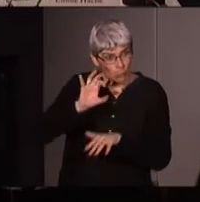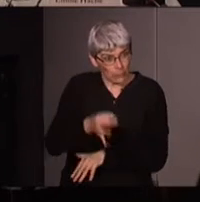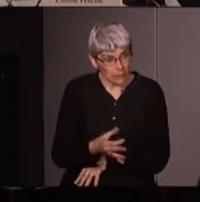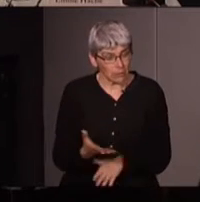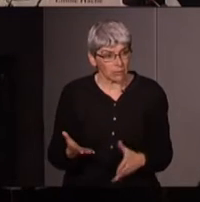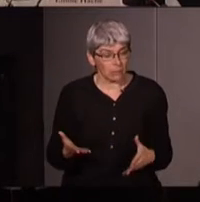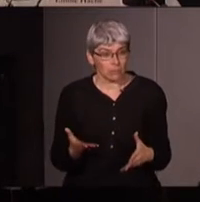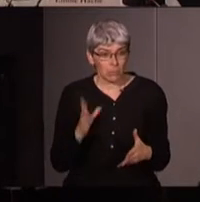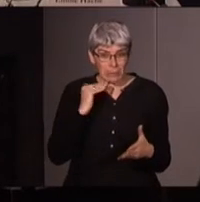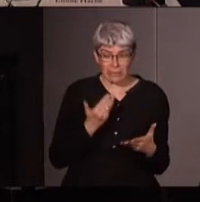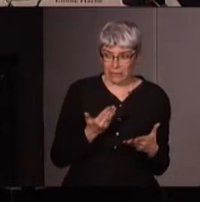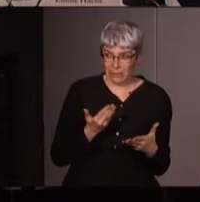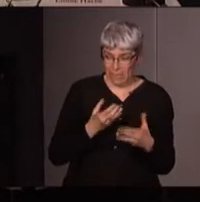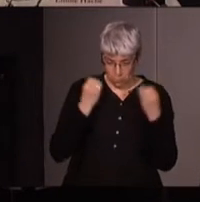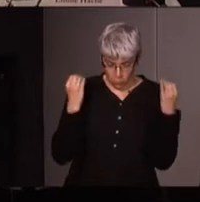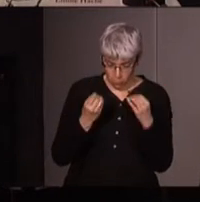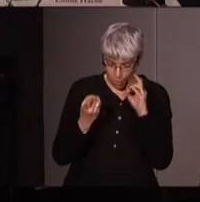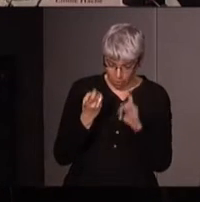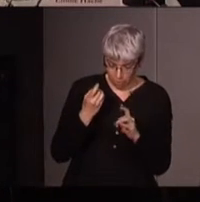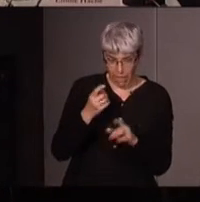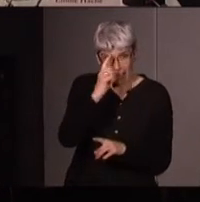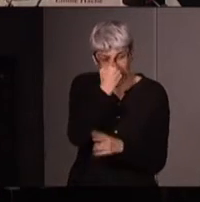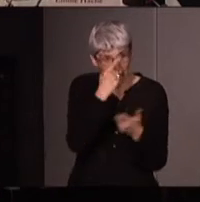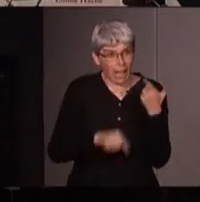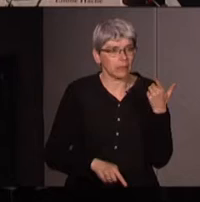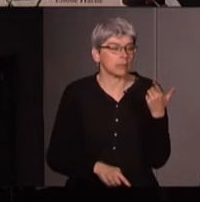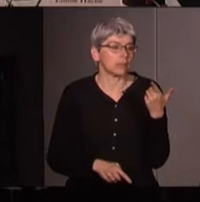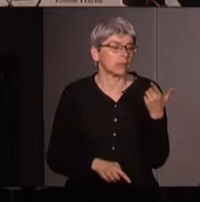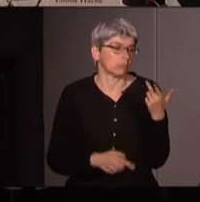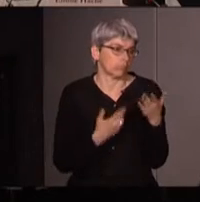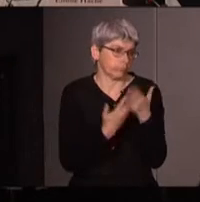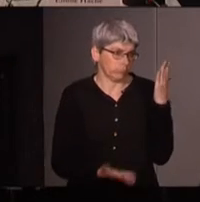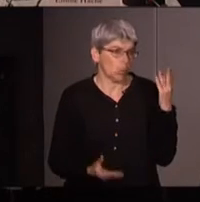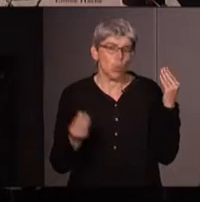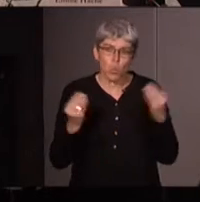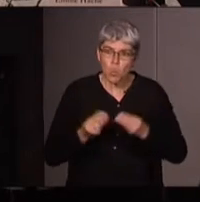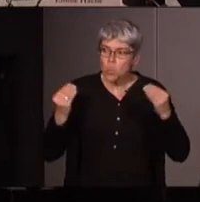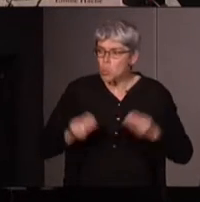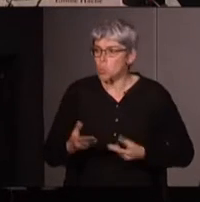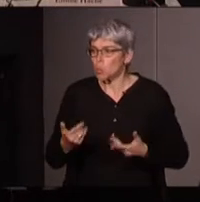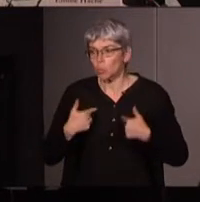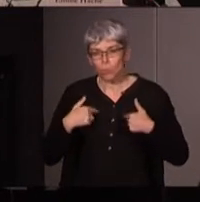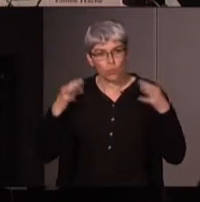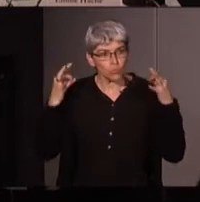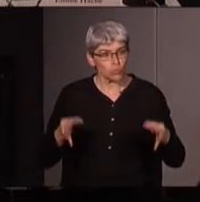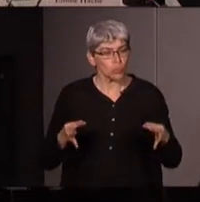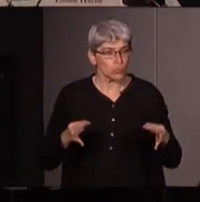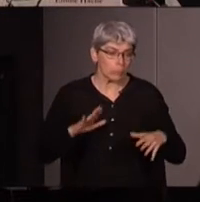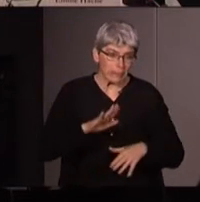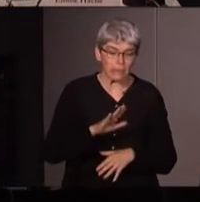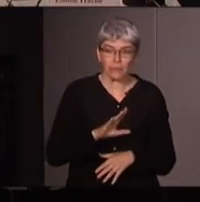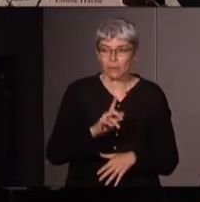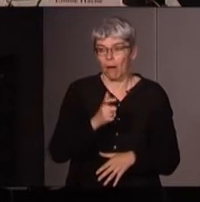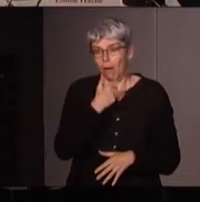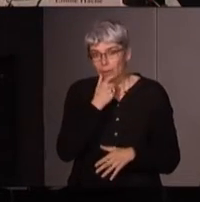donné naissance à des mouvements écoféministes en Inde ou est-ce que non on est sur quelque chose de plus spécifique